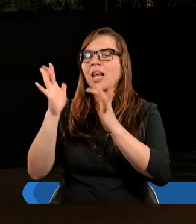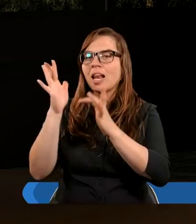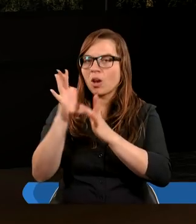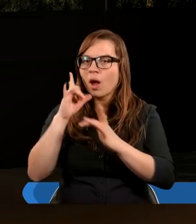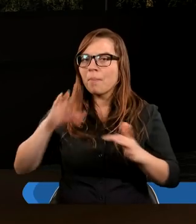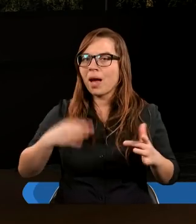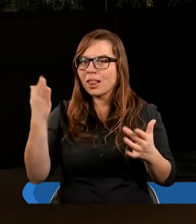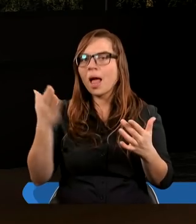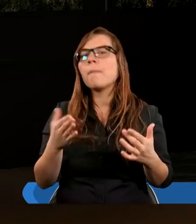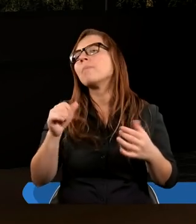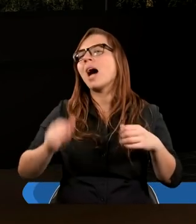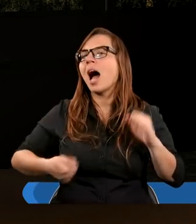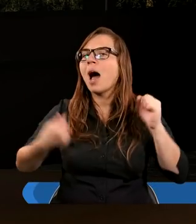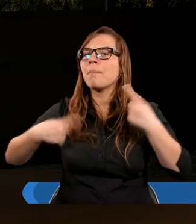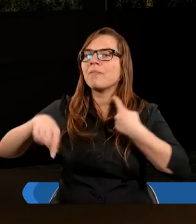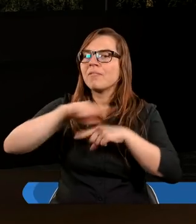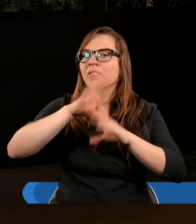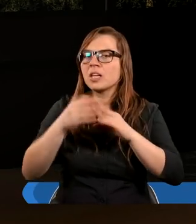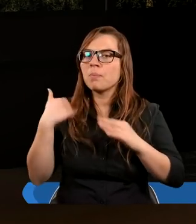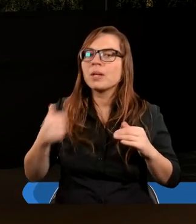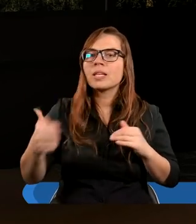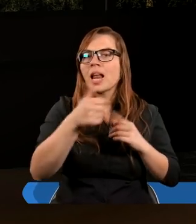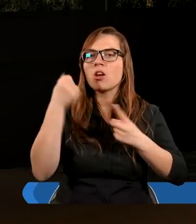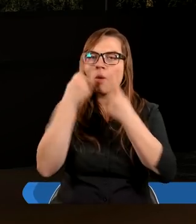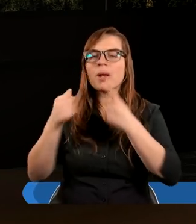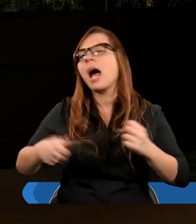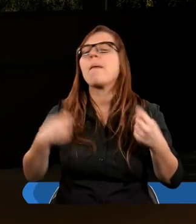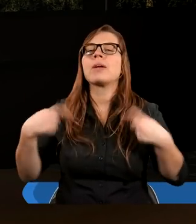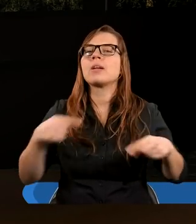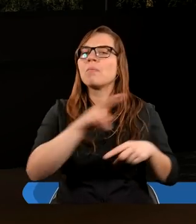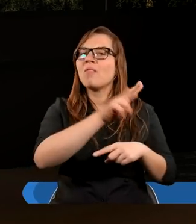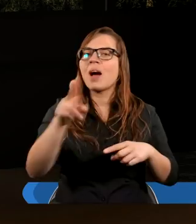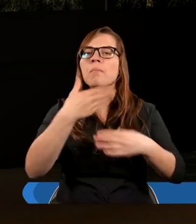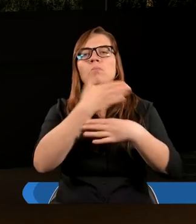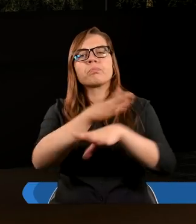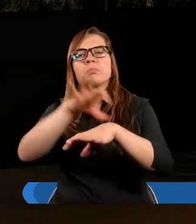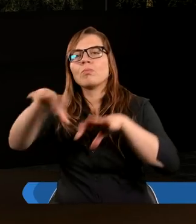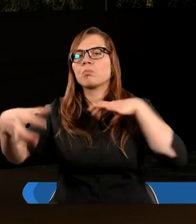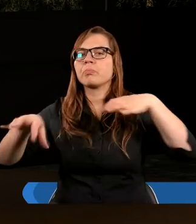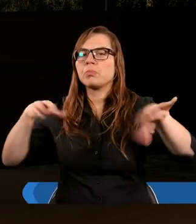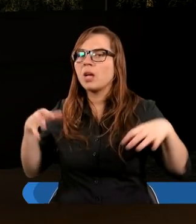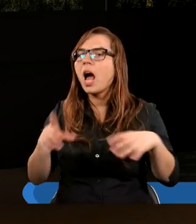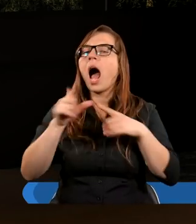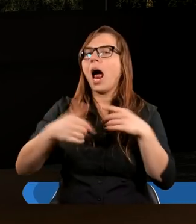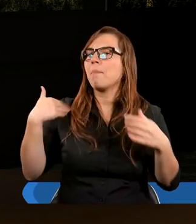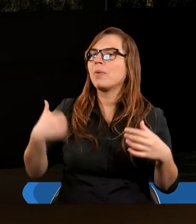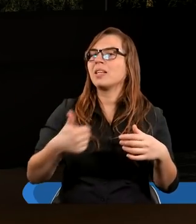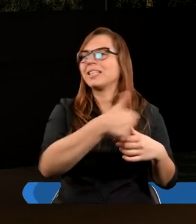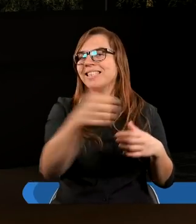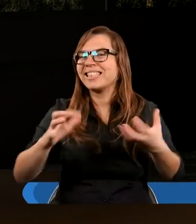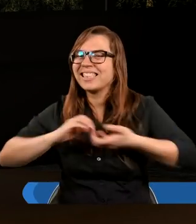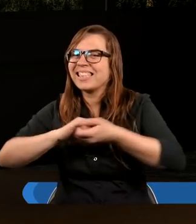Jezusa Chrystusa, abyście wszyscy byli jednomyślni i aby nie było między wami rozłamów, lecz abyście byli